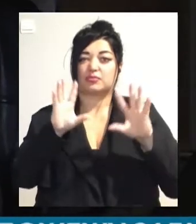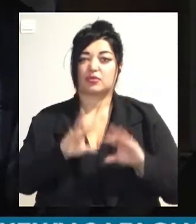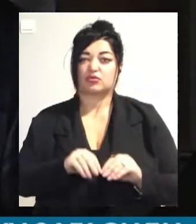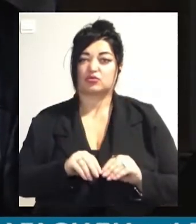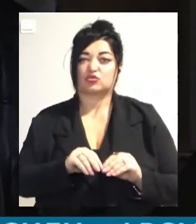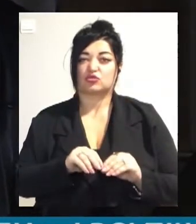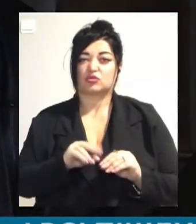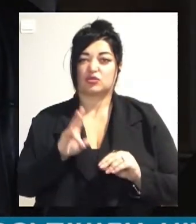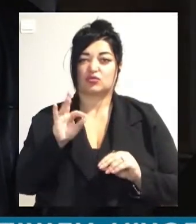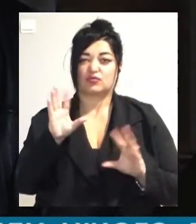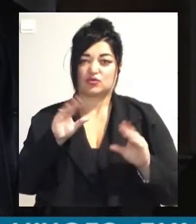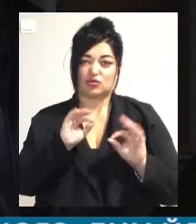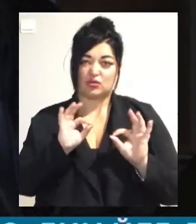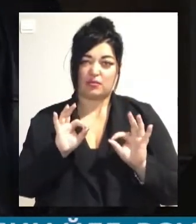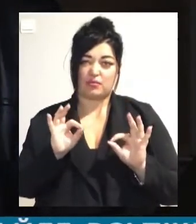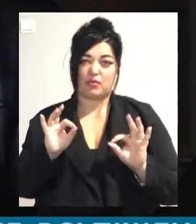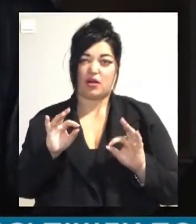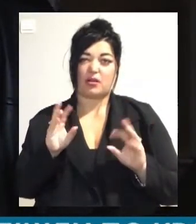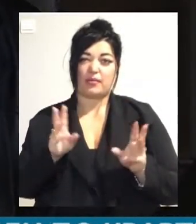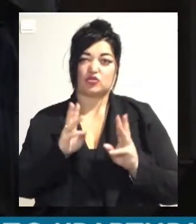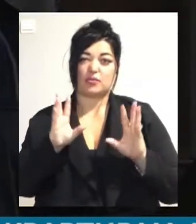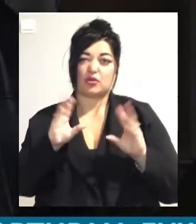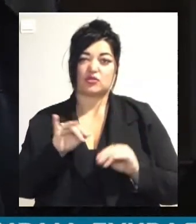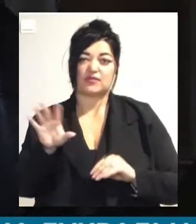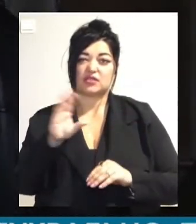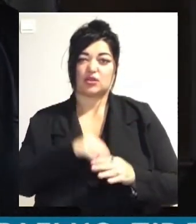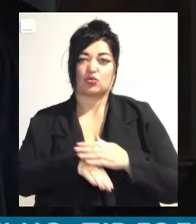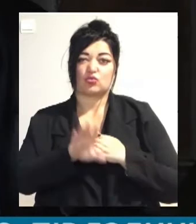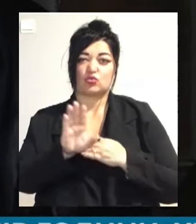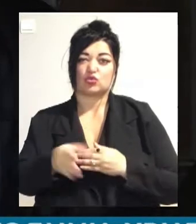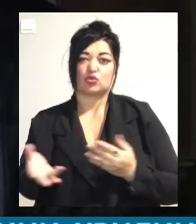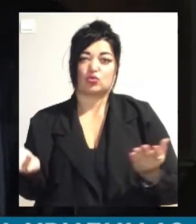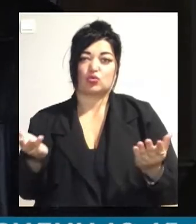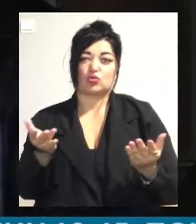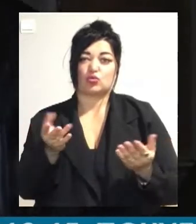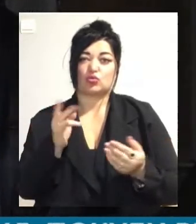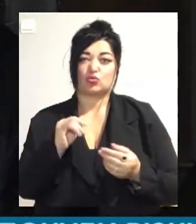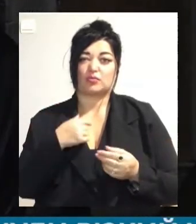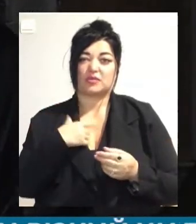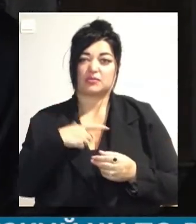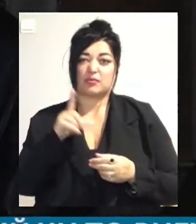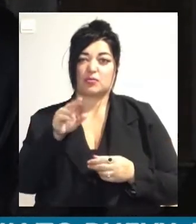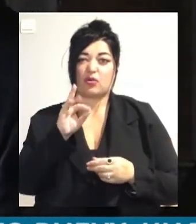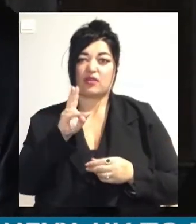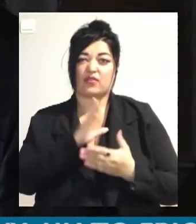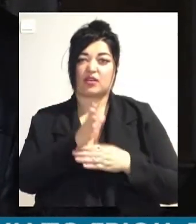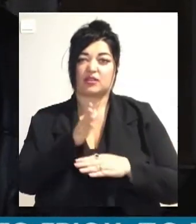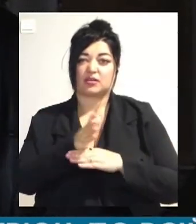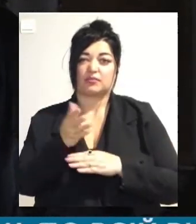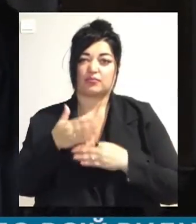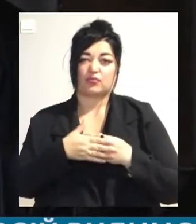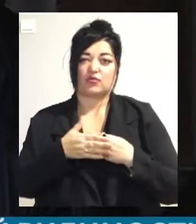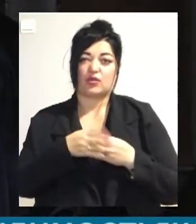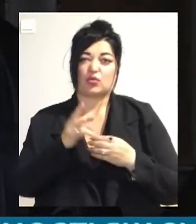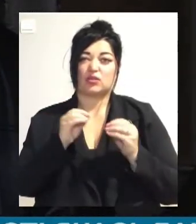все нормально, що пожар потушен. І всі йшли. Димок йде. Ми пішли по квартирам буквально п'ятого часу, мінут 10